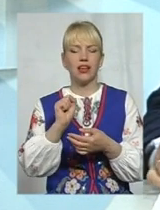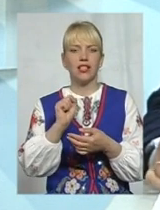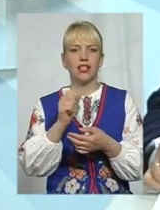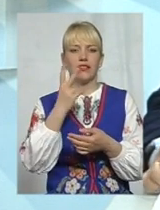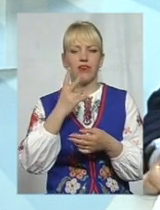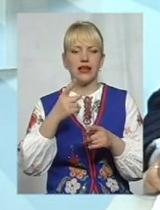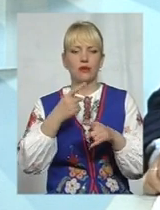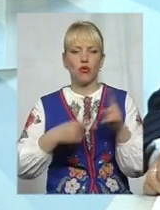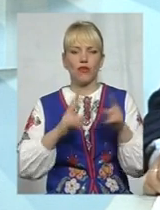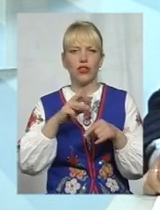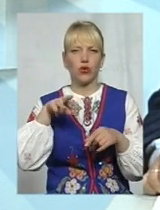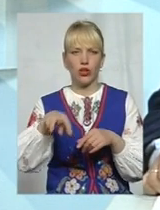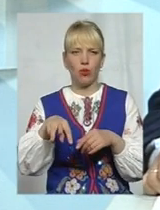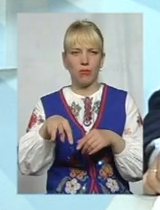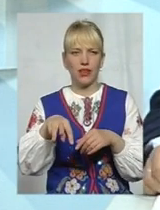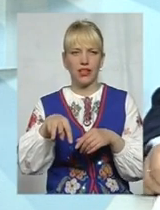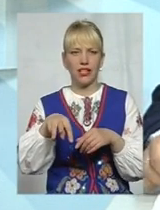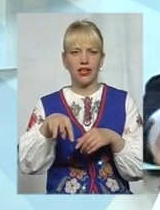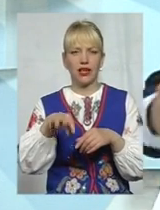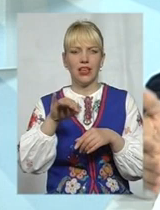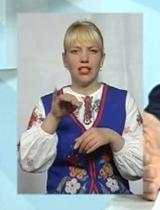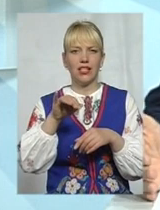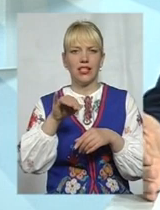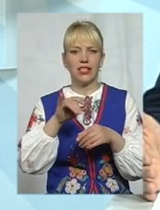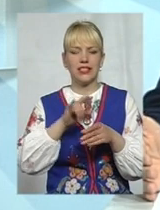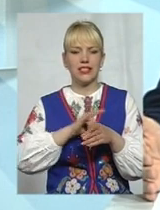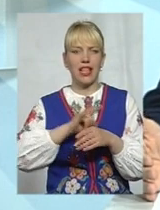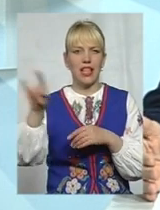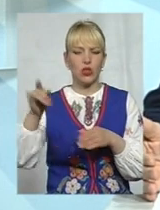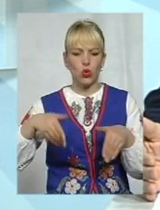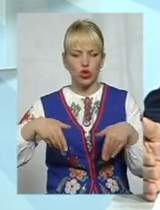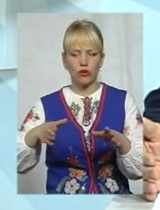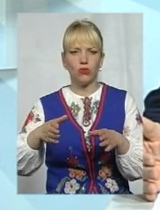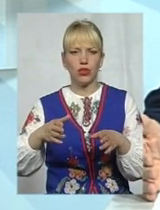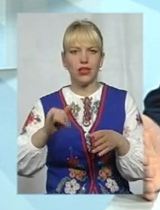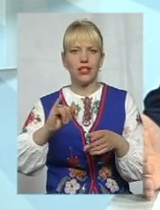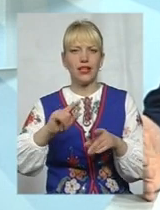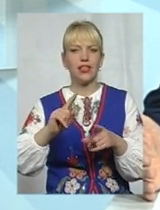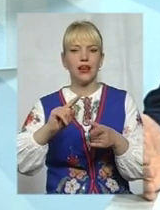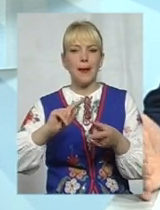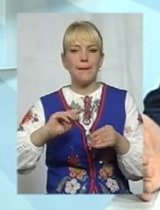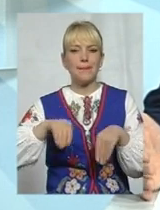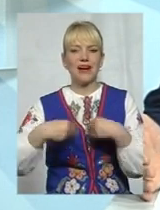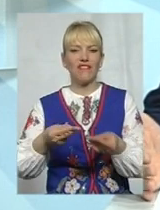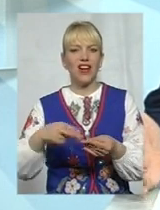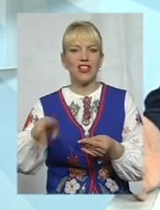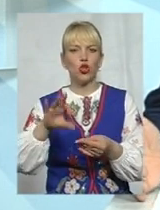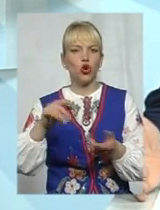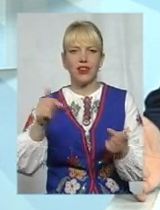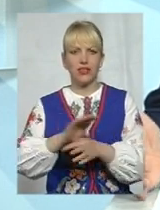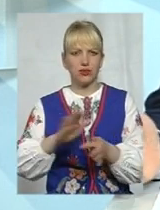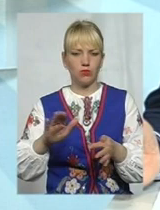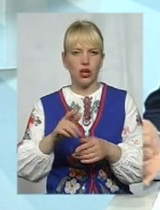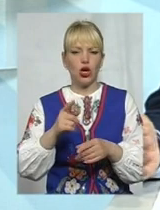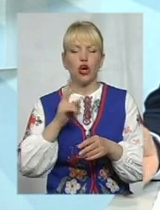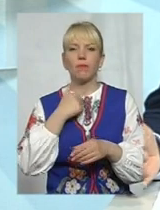кілометра злітно-посадкової смуги, її фактично привели в негодність. І тому я декілька разів задавав питання, хто ж це